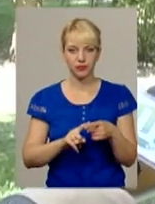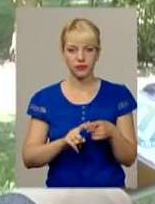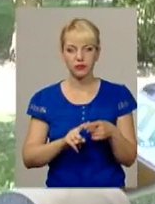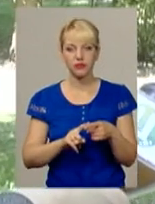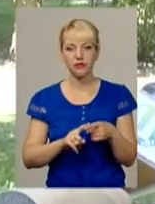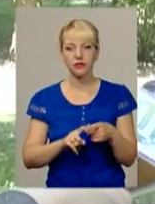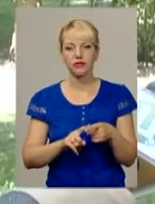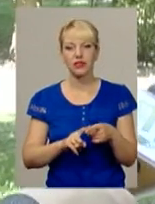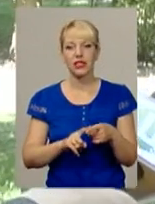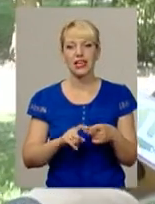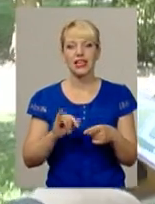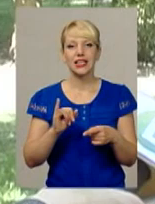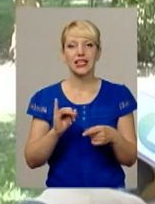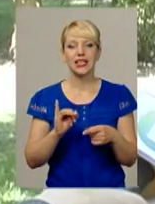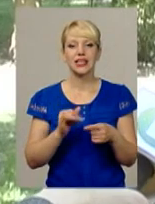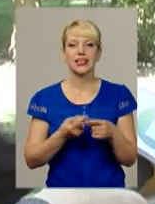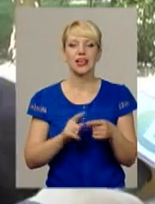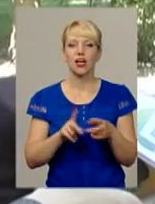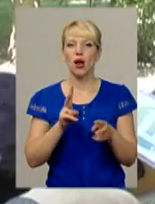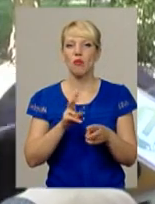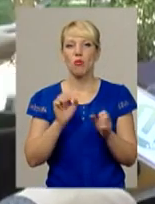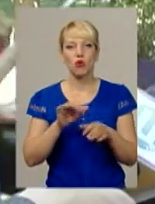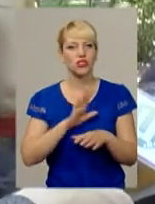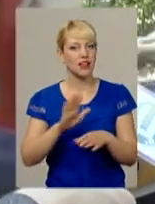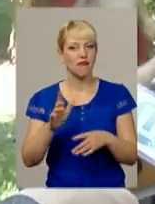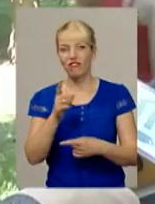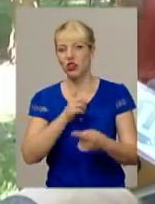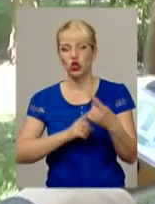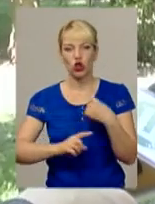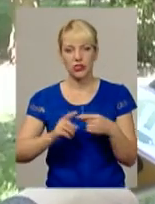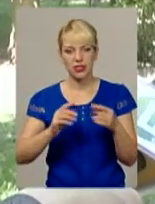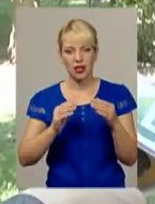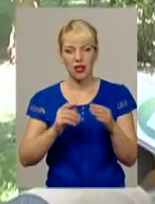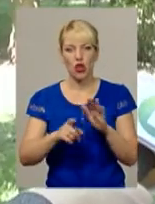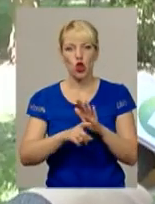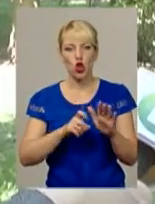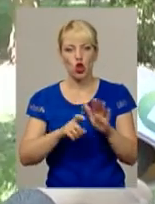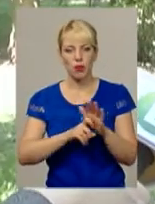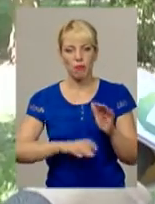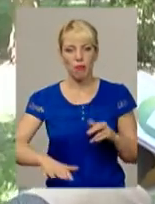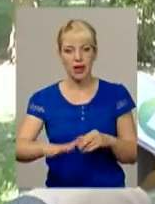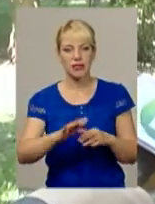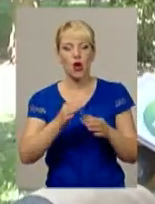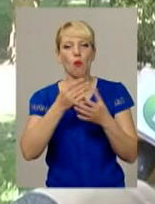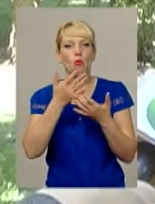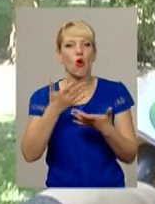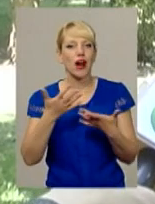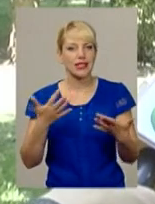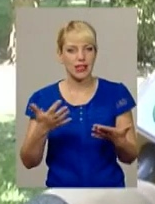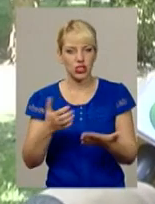І ті, кому, можливо, не прийдеться повернутися в Донбас по різними причинами,